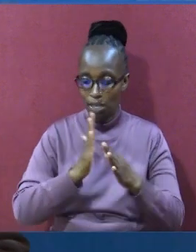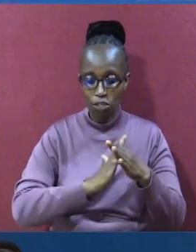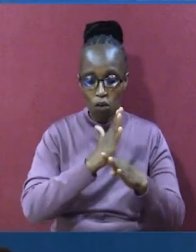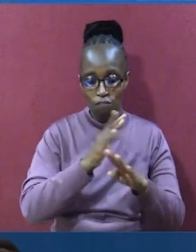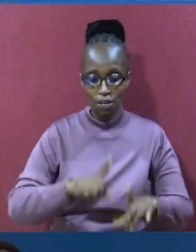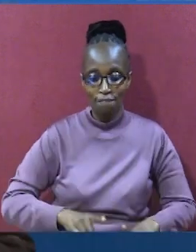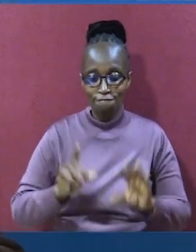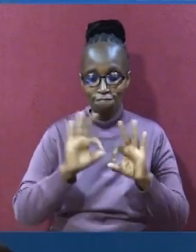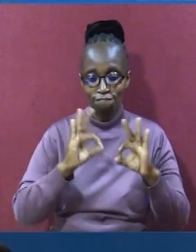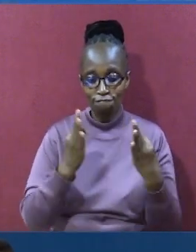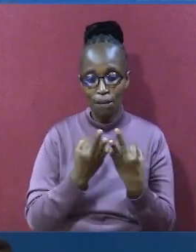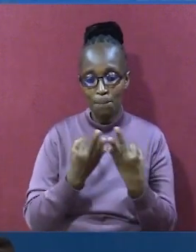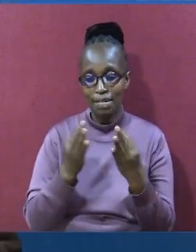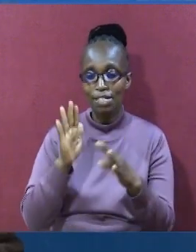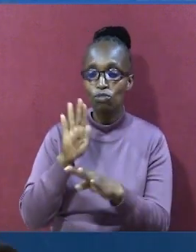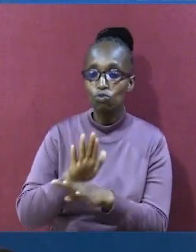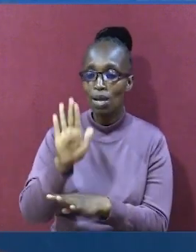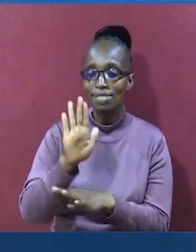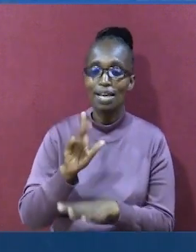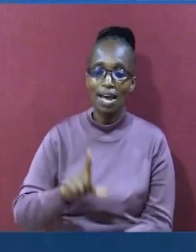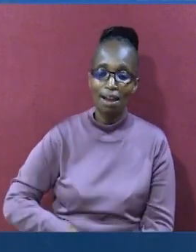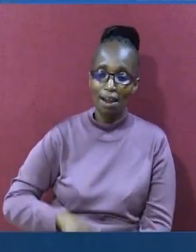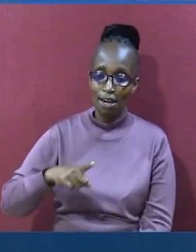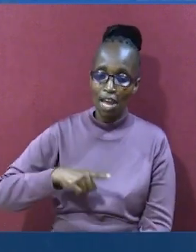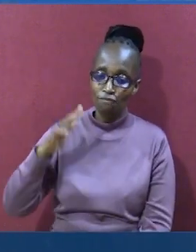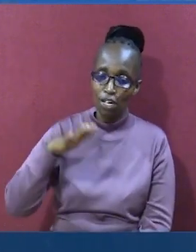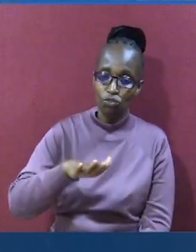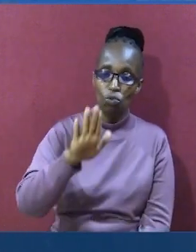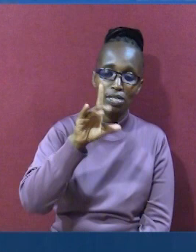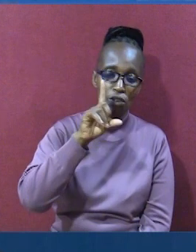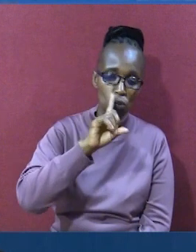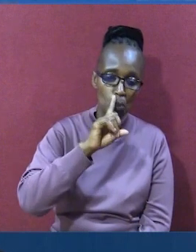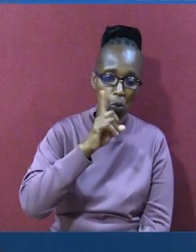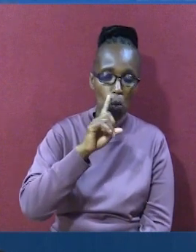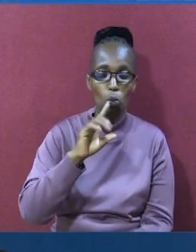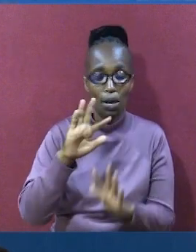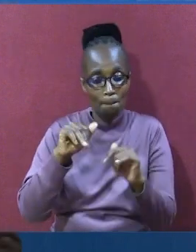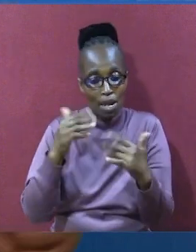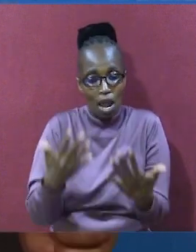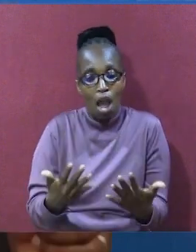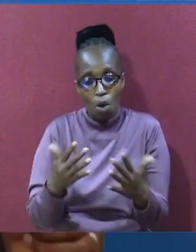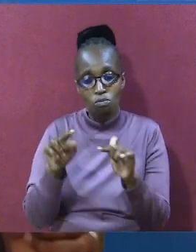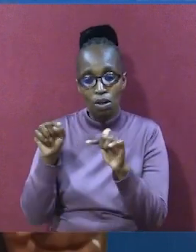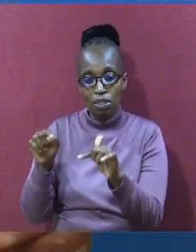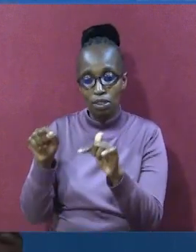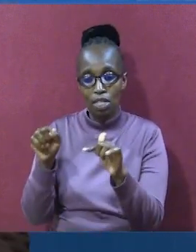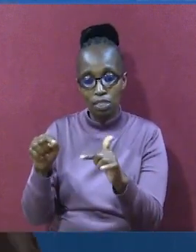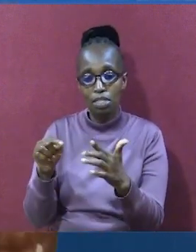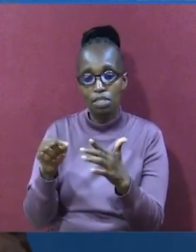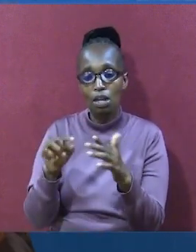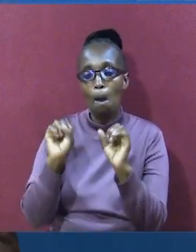ya kiesho utakuwa hivu. Ilo litaweza na kutendeka. Usige